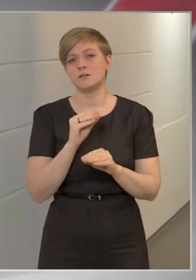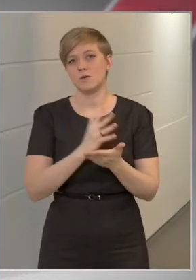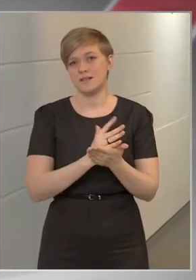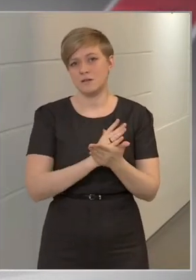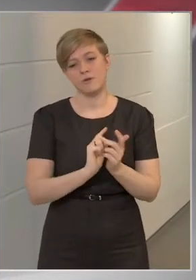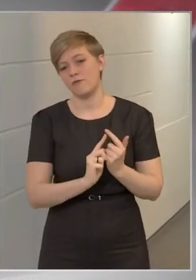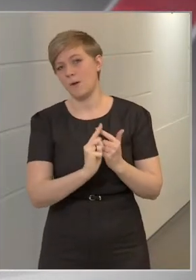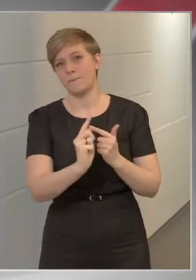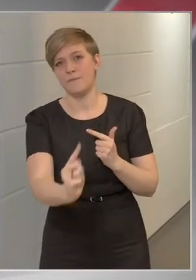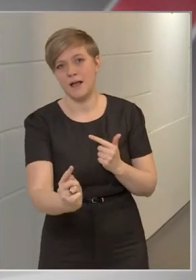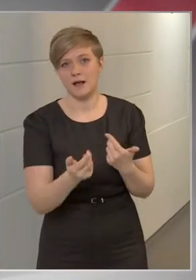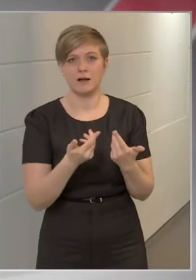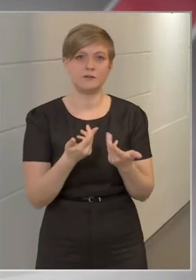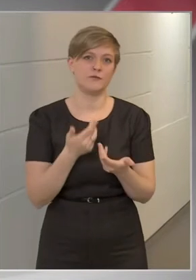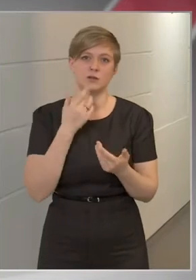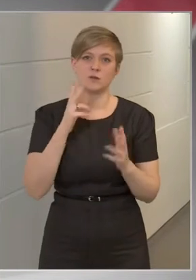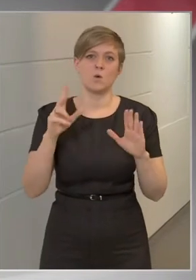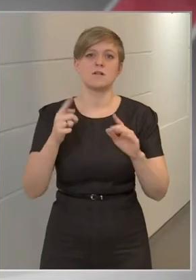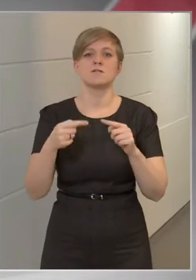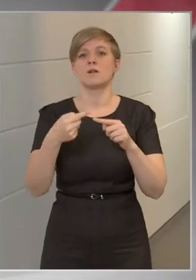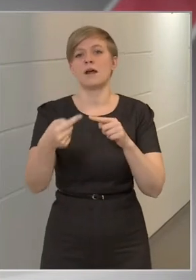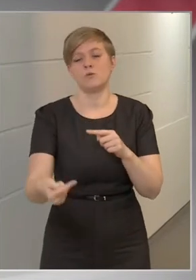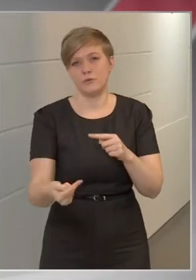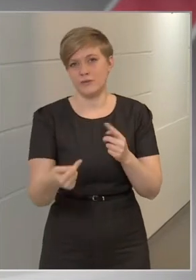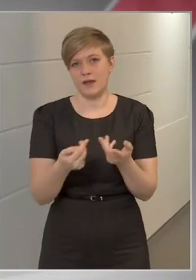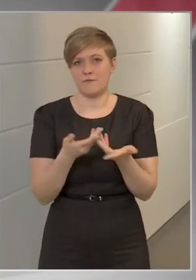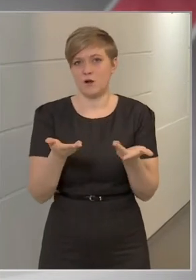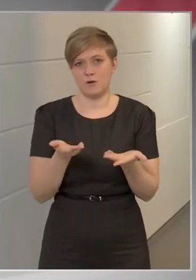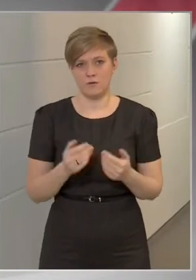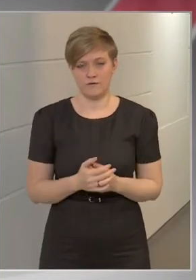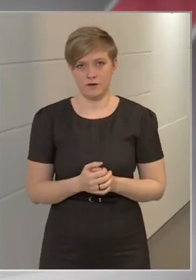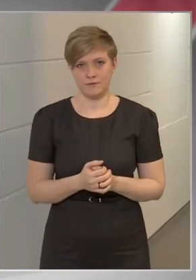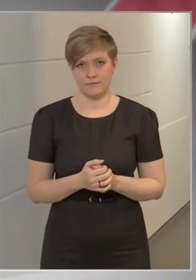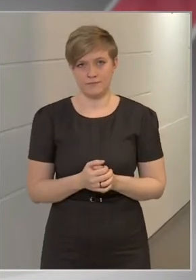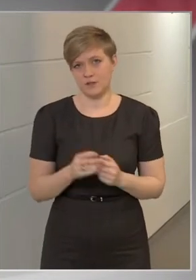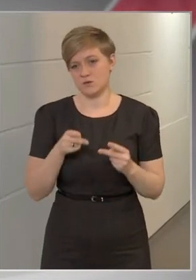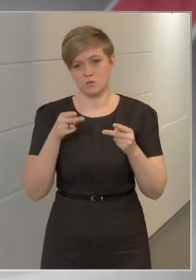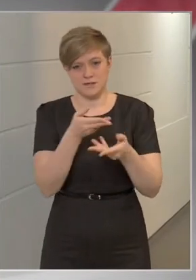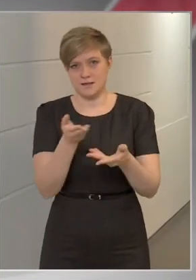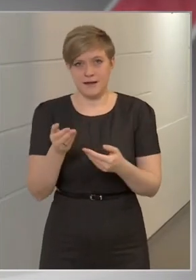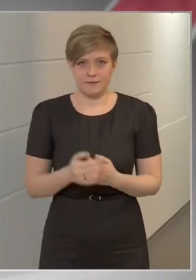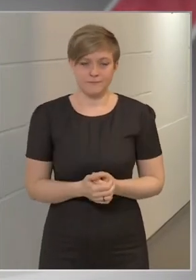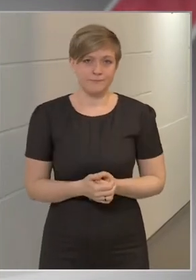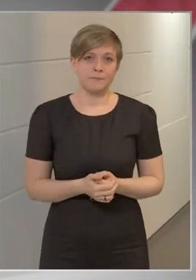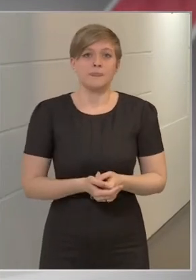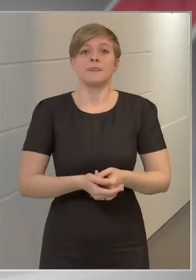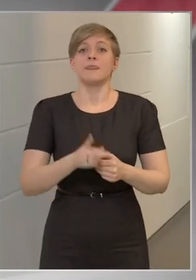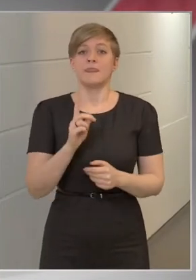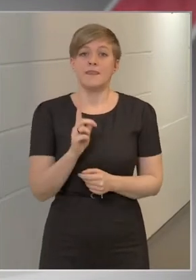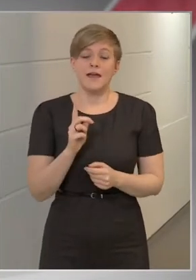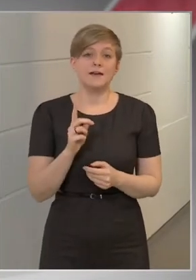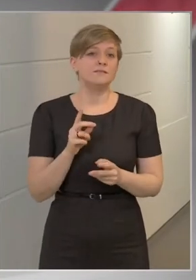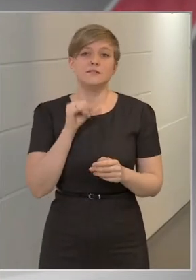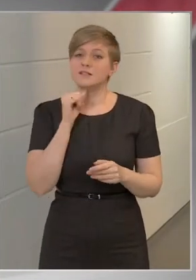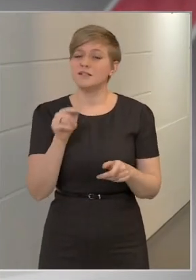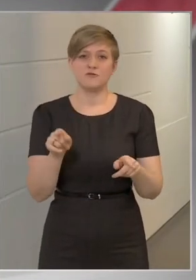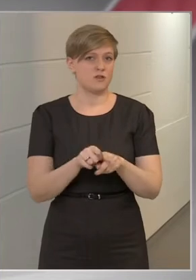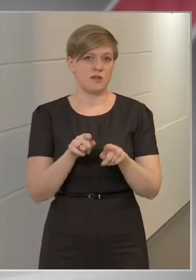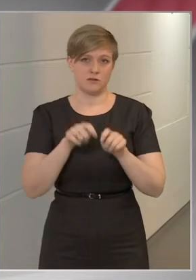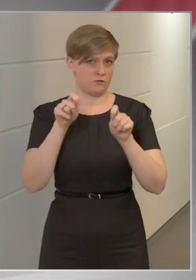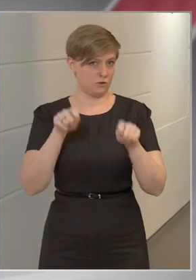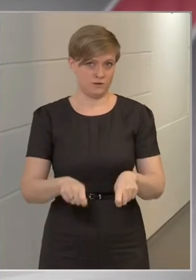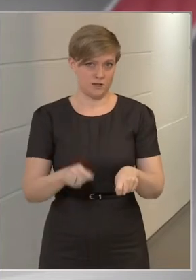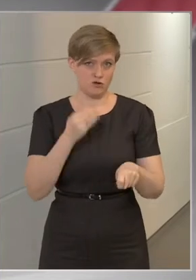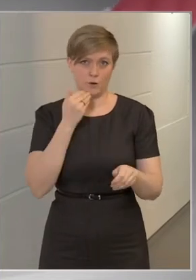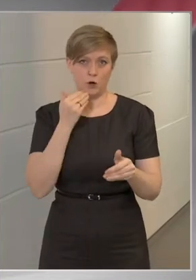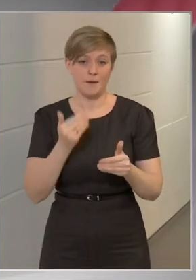hogyha valahova megy, vagy hogyha mondjuk 8 óránál tovább van az utcán. De nincs ilyen döntés, tehát